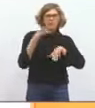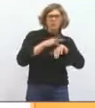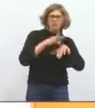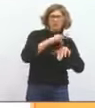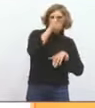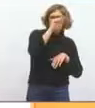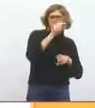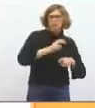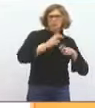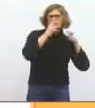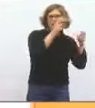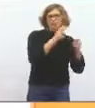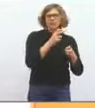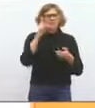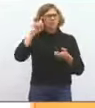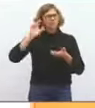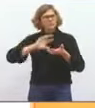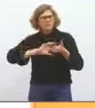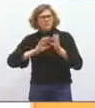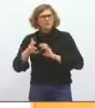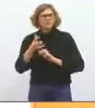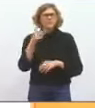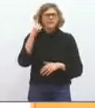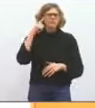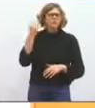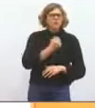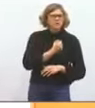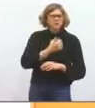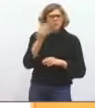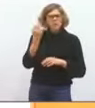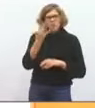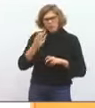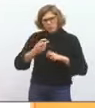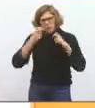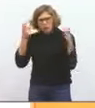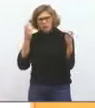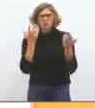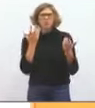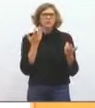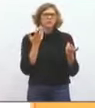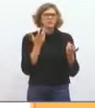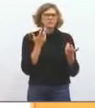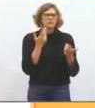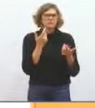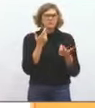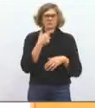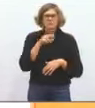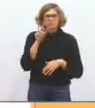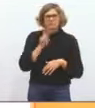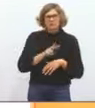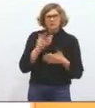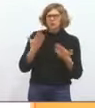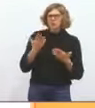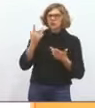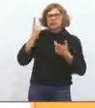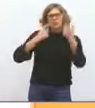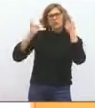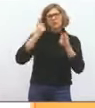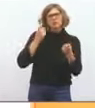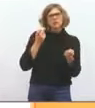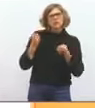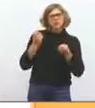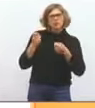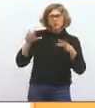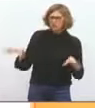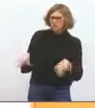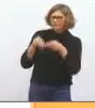augmentent, par le burn-out, par des taux de suicide qui augmentent et que vénérer les théories dominantes aujourd'hui du management, on n'en